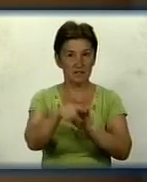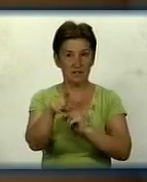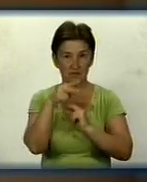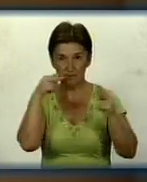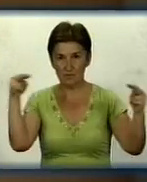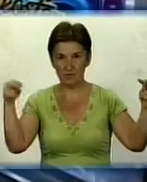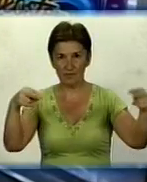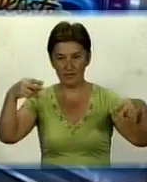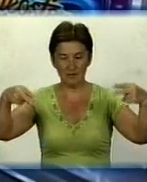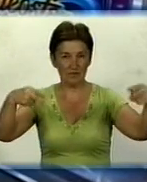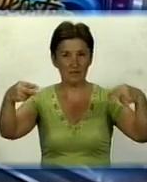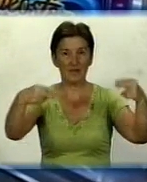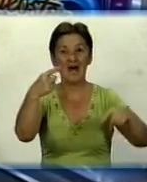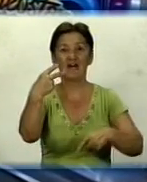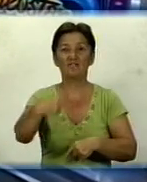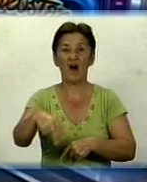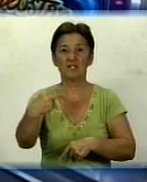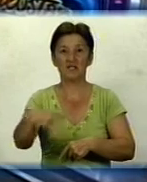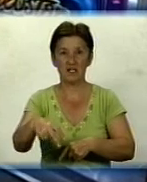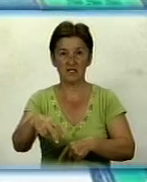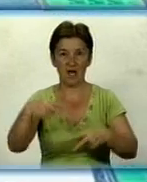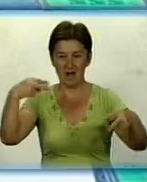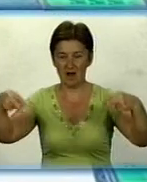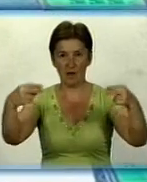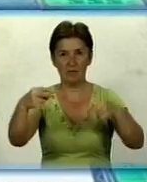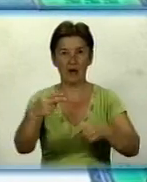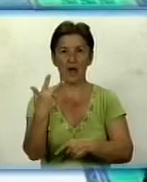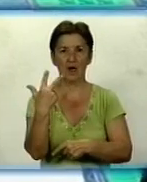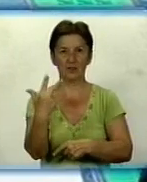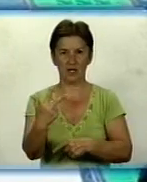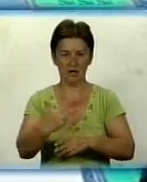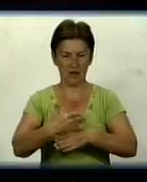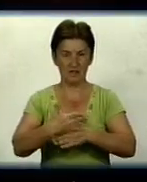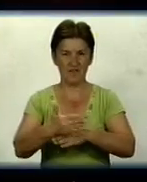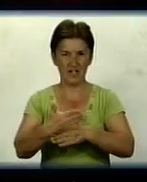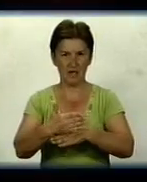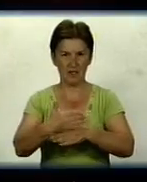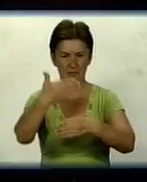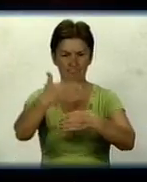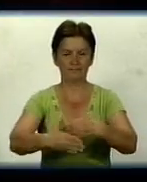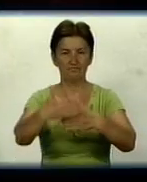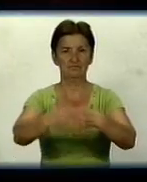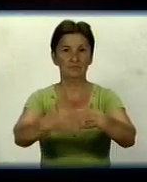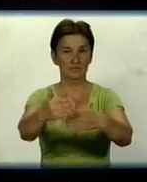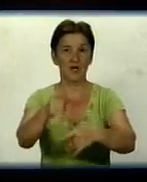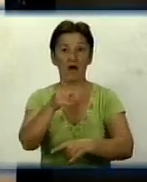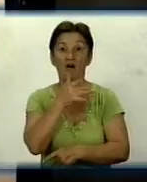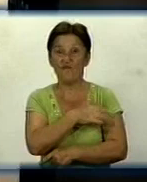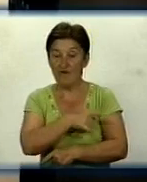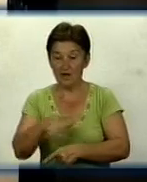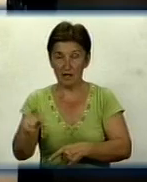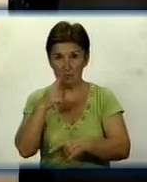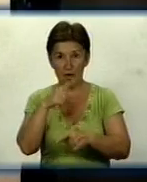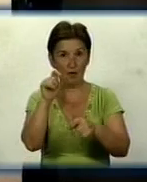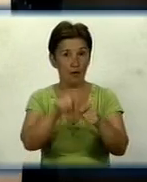20 камер відеоспостереження. Доступ до казино перекривали троє броньованих дверей з домофонами. Під час обшуку правоохоронці вилучили з